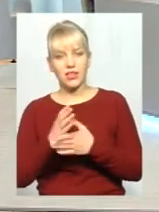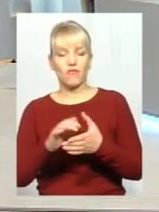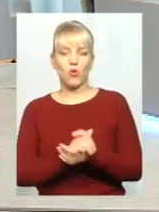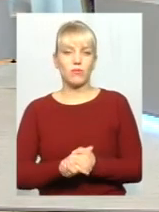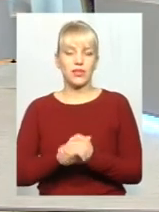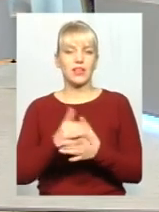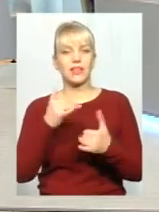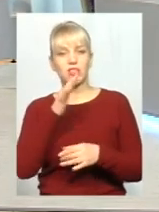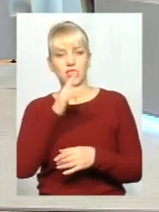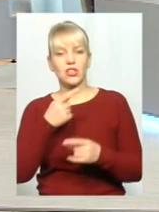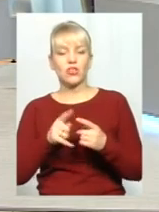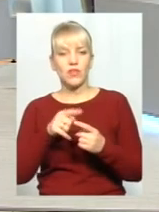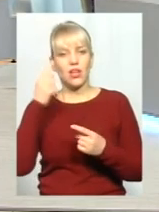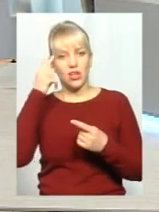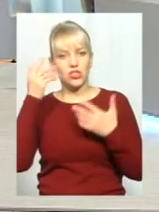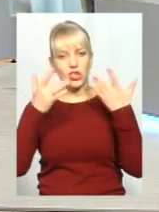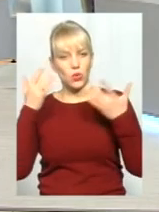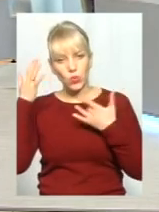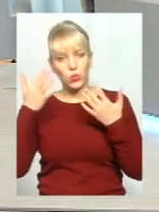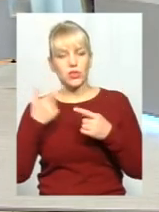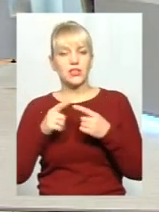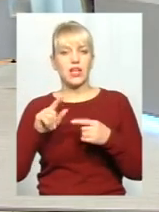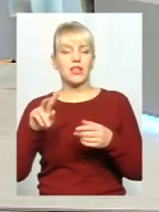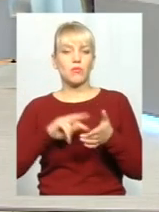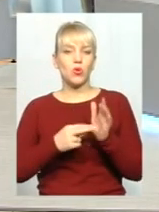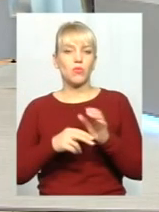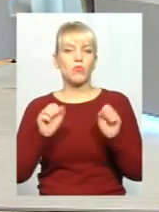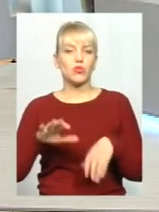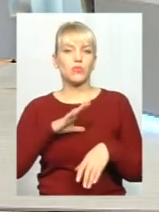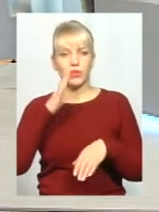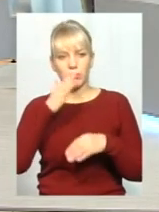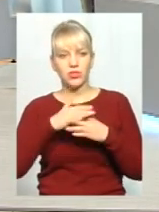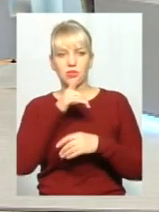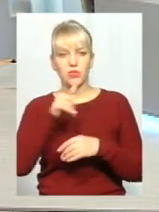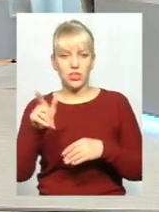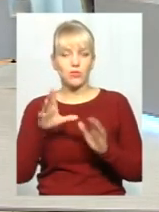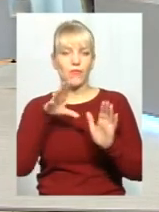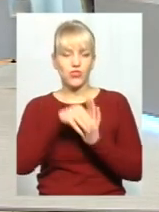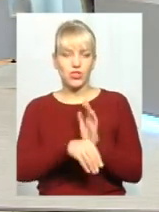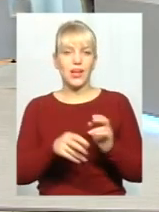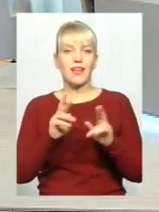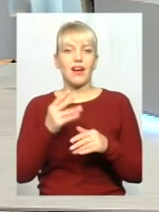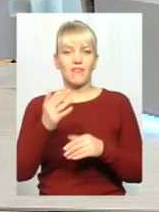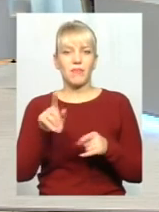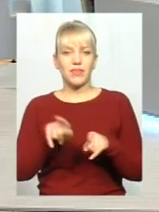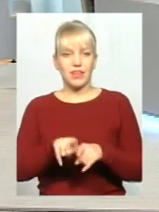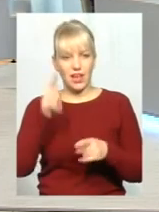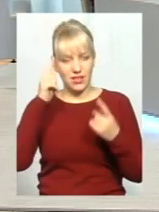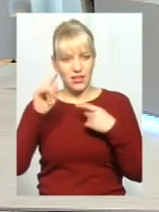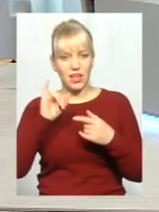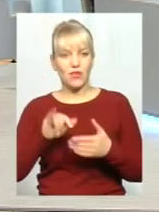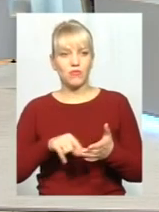час, але вона крутиться, і він прогнозує, що на найближчим часом її втілять. Як вам така ідея взагалі амністії?